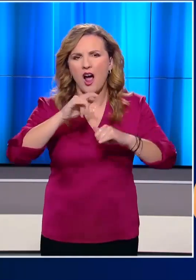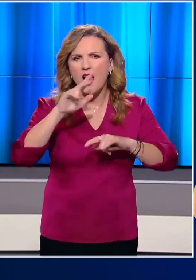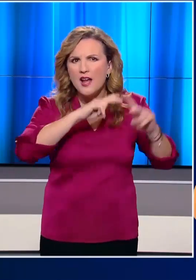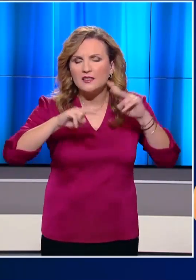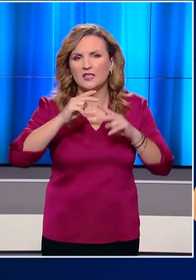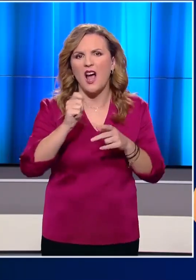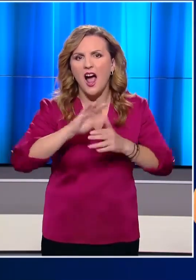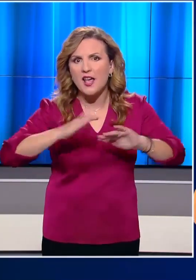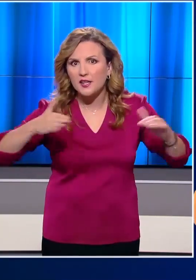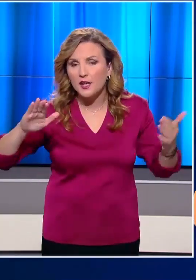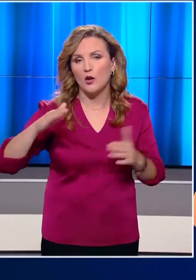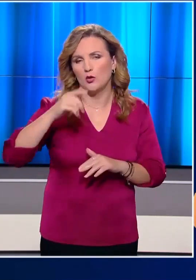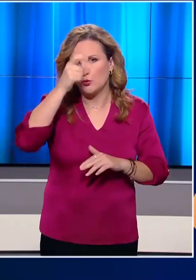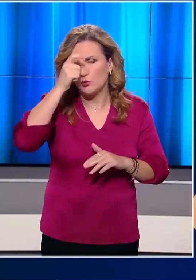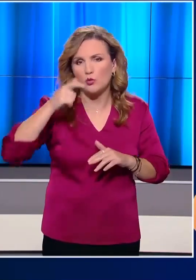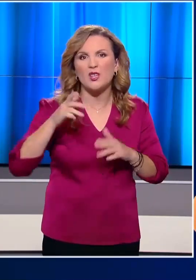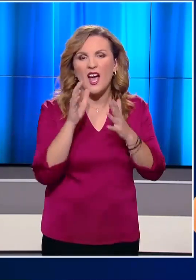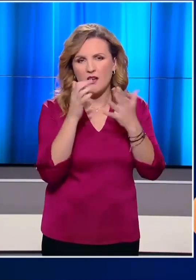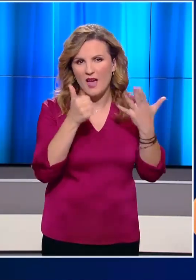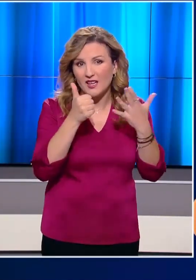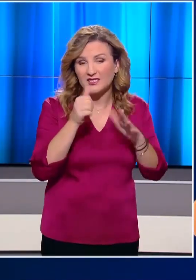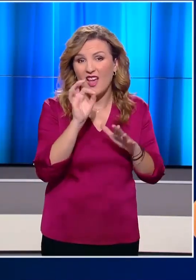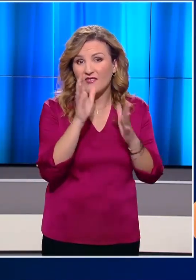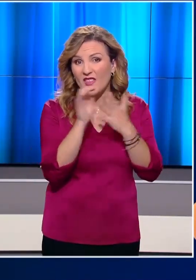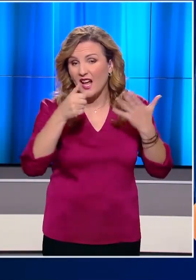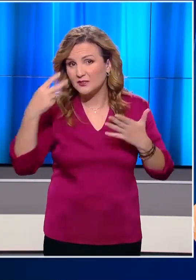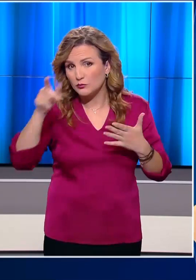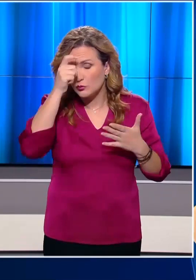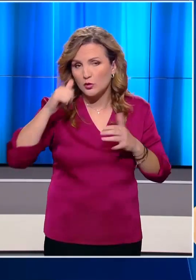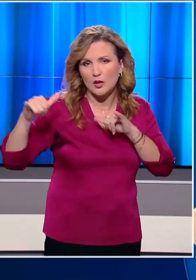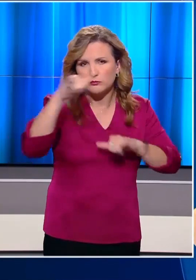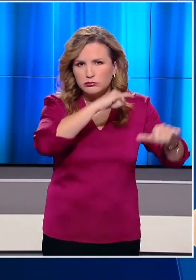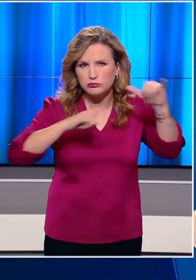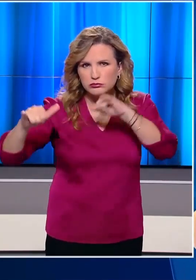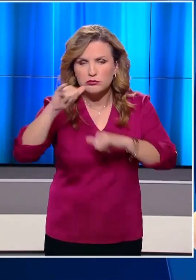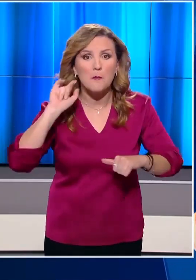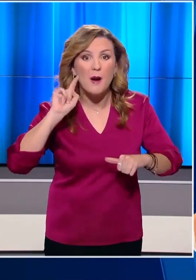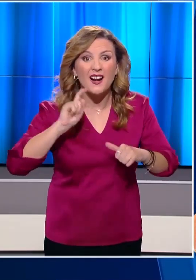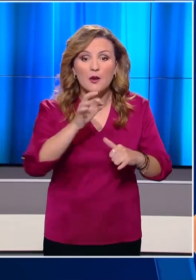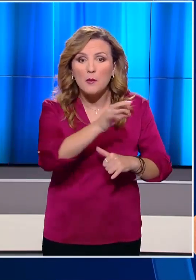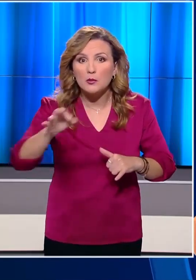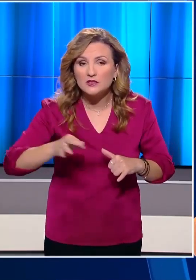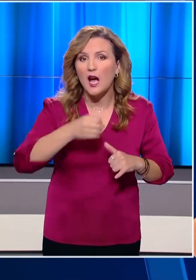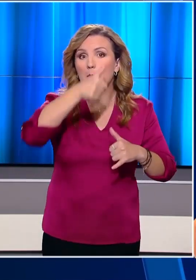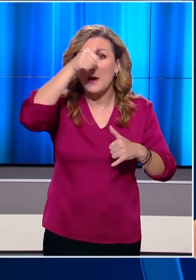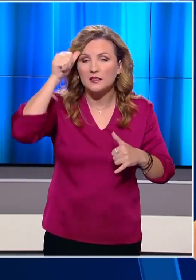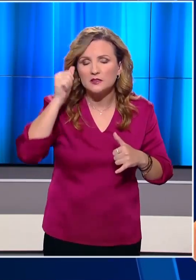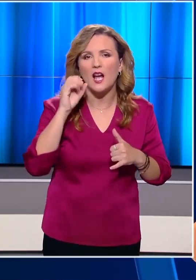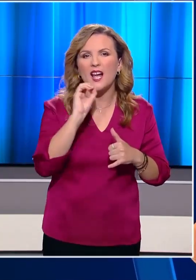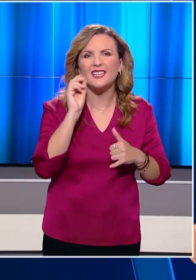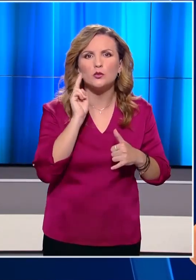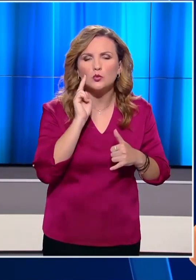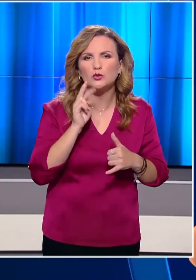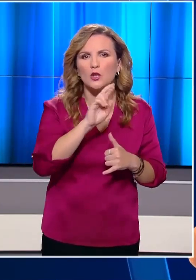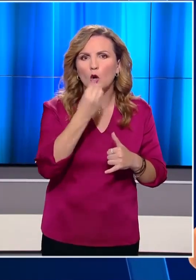Αιγαίο. Έξι τουρκικά F-16, με ένα από αυτά να είναι και οπλισμένο, πραγματοποίησαν εισάρθμες υπερπτήσεις πάνω από τα νησιά Παναγιά, Ινούσες, Ρος,